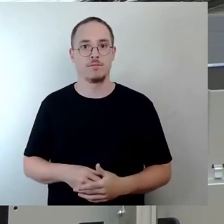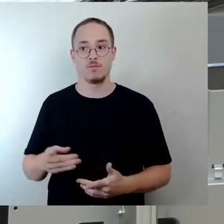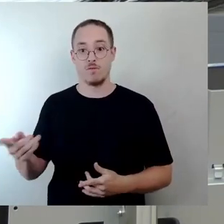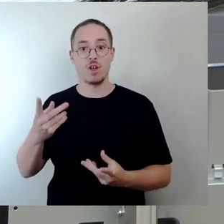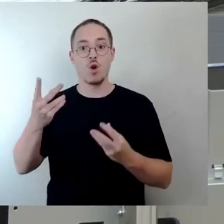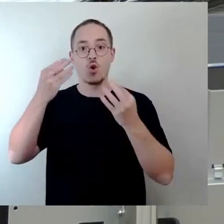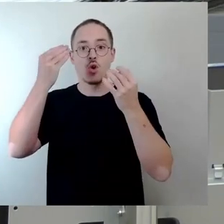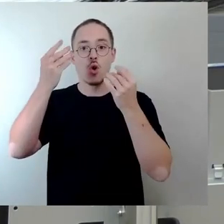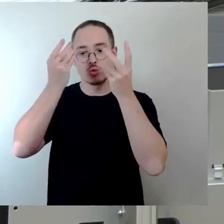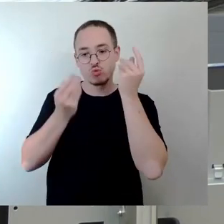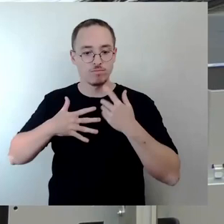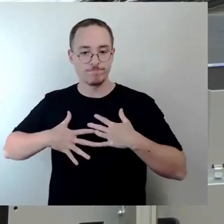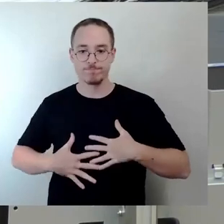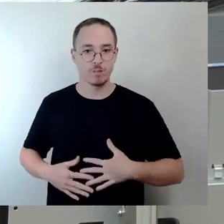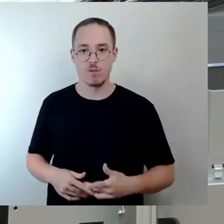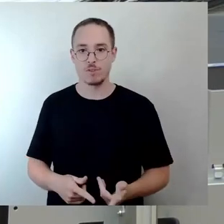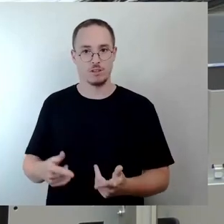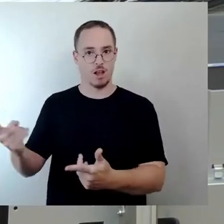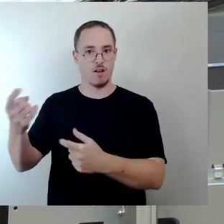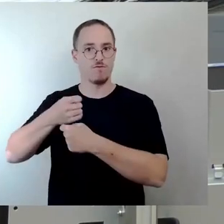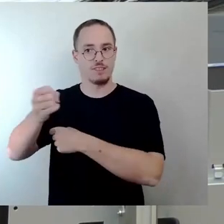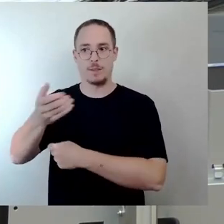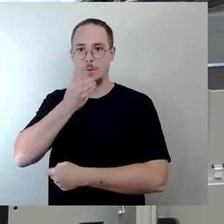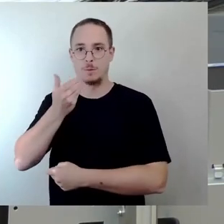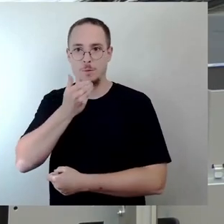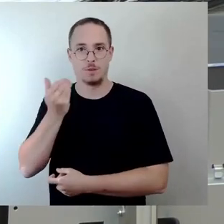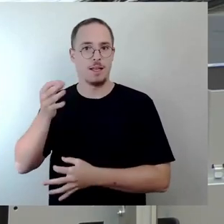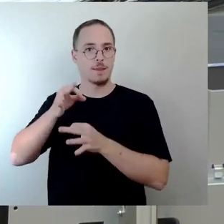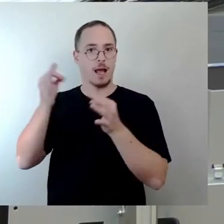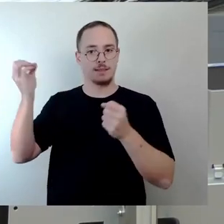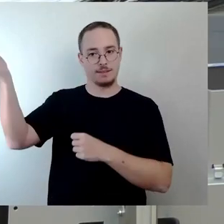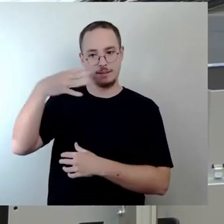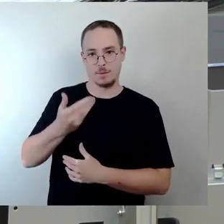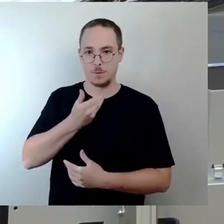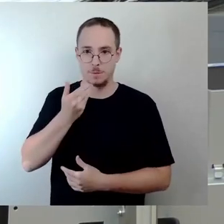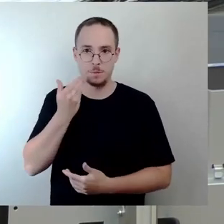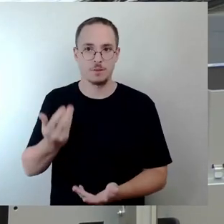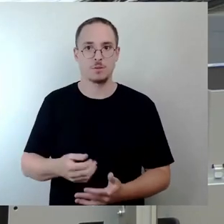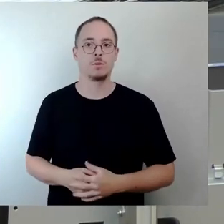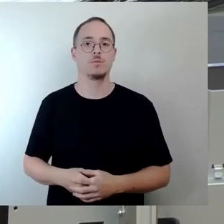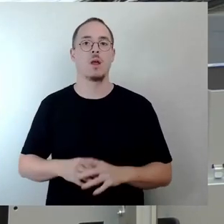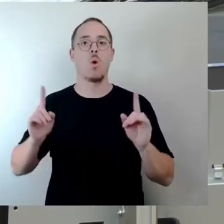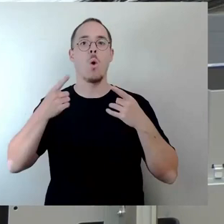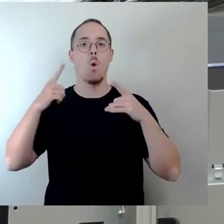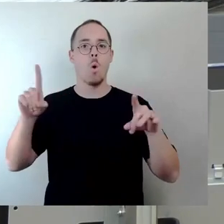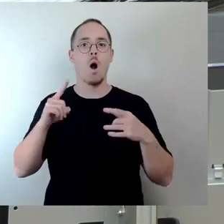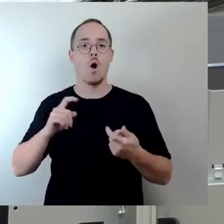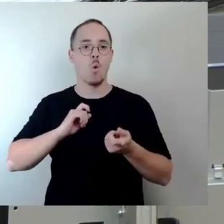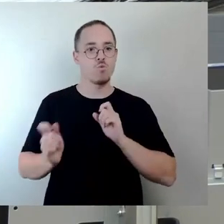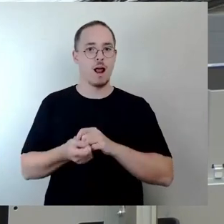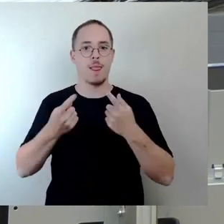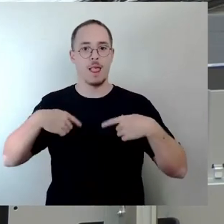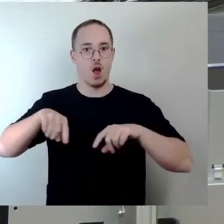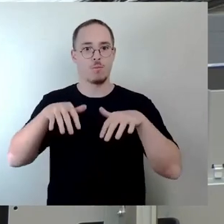Zugang zum Tageslicht. Wir haben Chor-Umkleideräume, wo auf 14 Quadratmeter acht